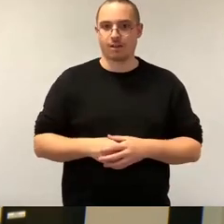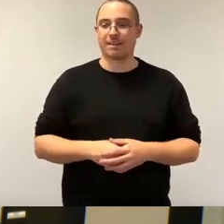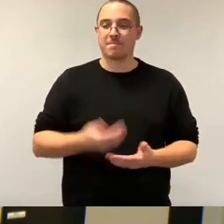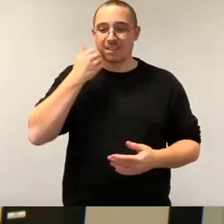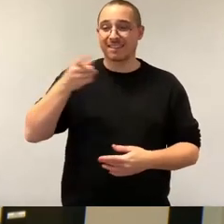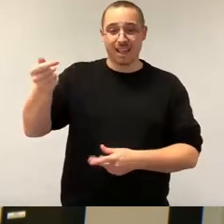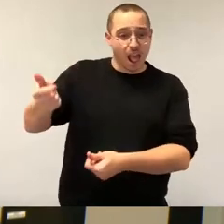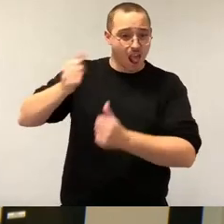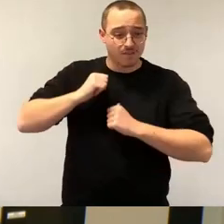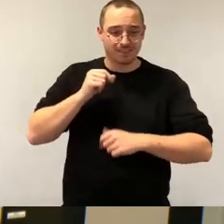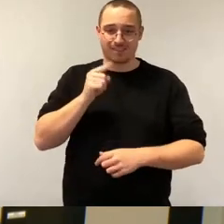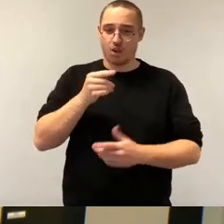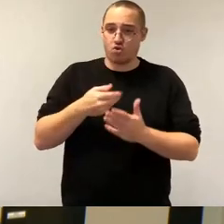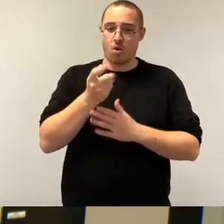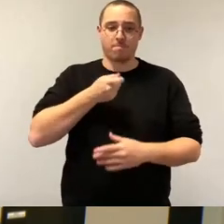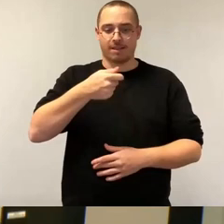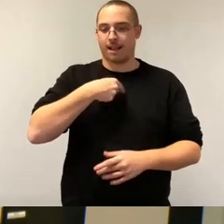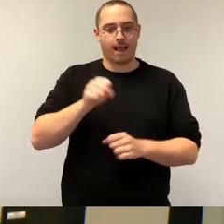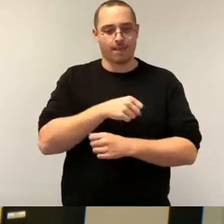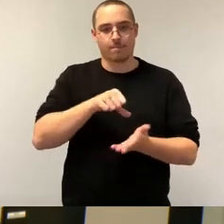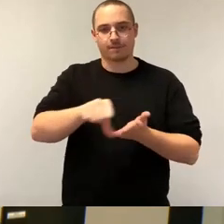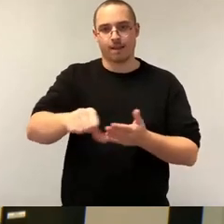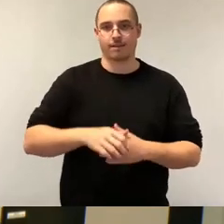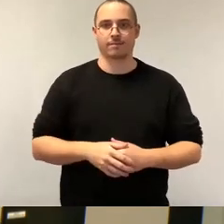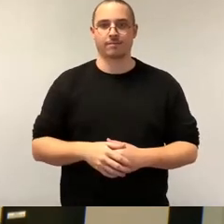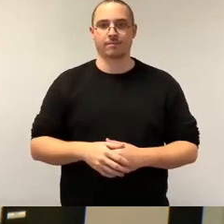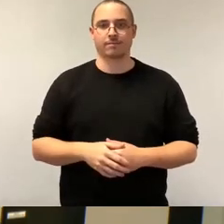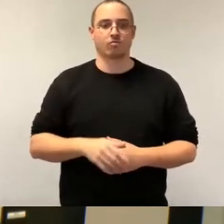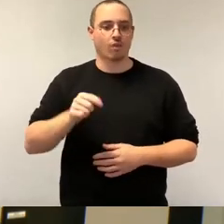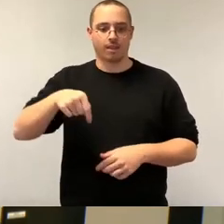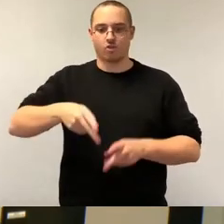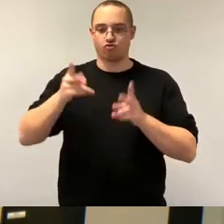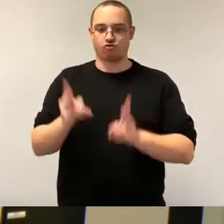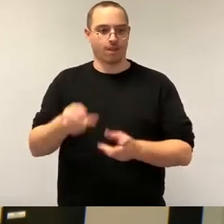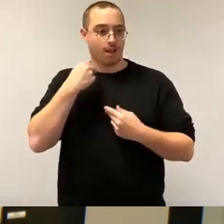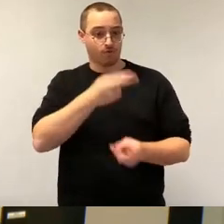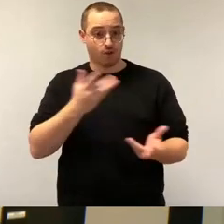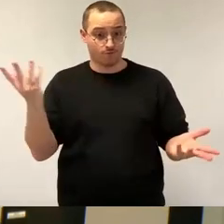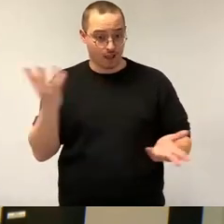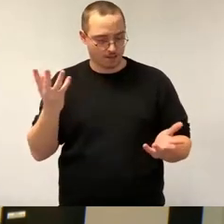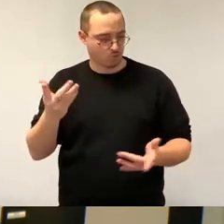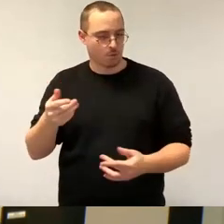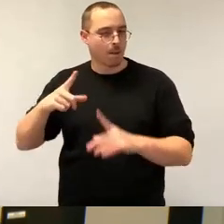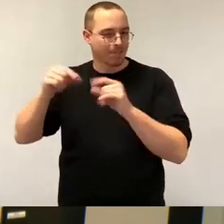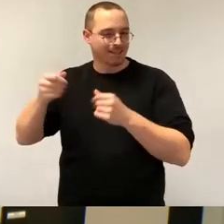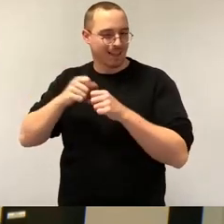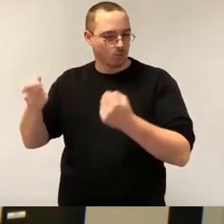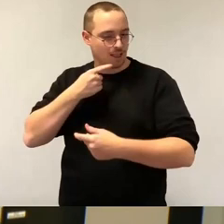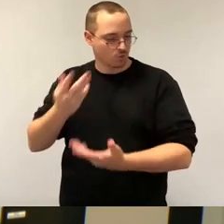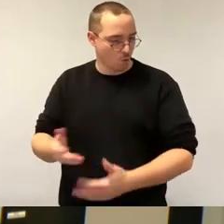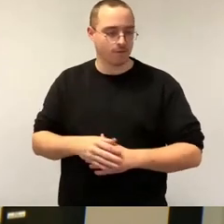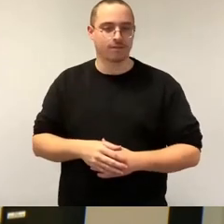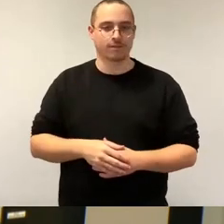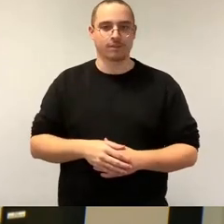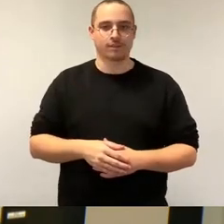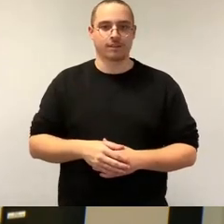Antwort von der Stadt, so Bild-Zeitung. Ja, für das Zuständige ist eben letztendlich der neue